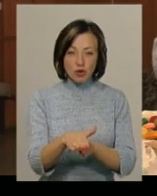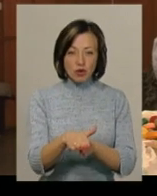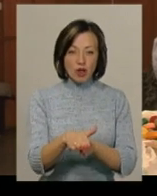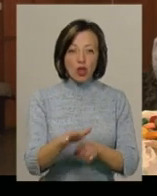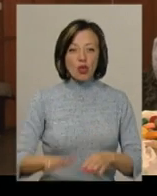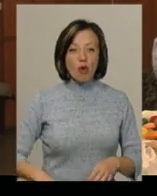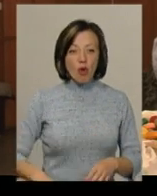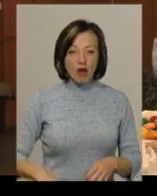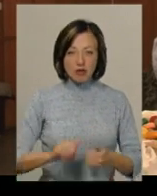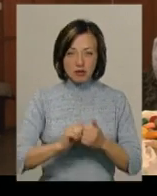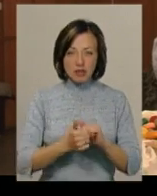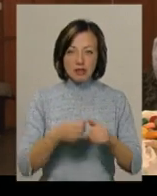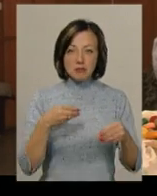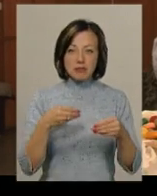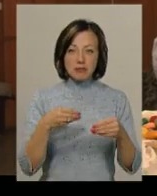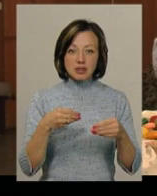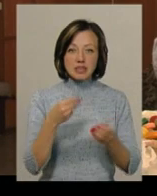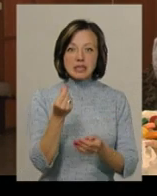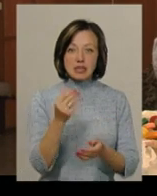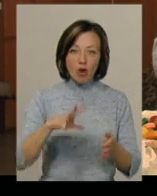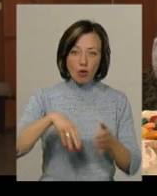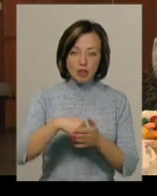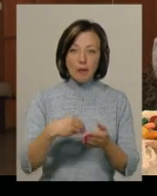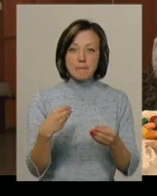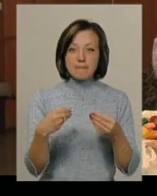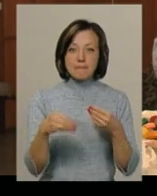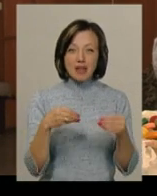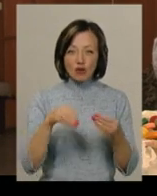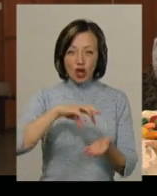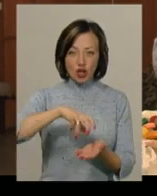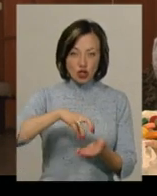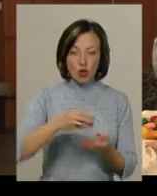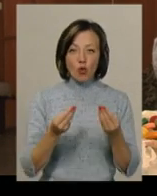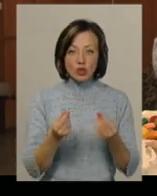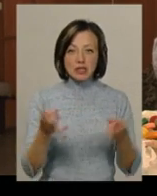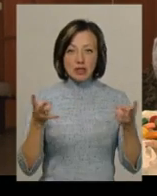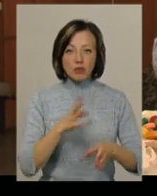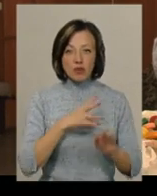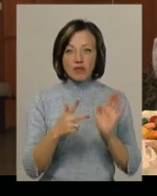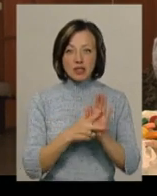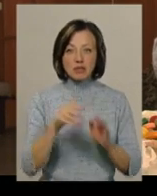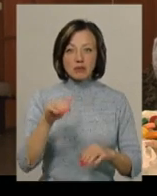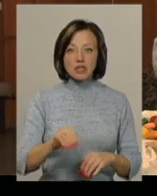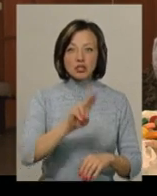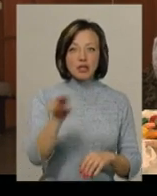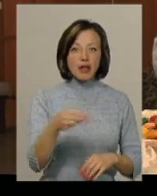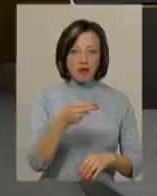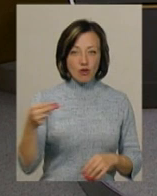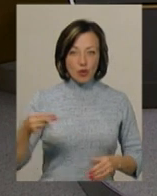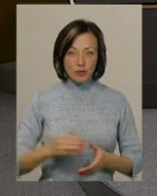ноги за кошти пластикових кришечок. Коштів треба було 8 тисяч євро.